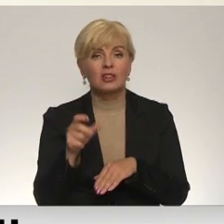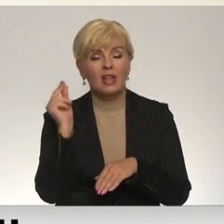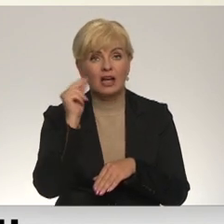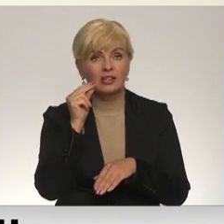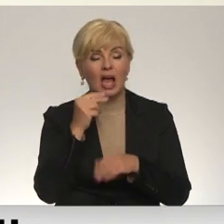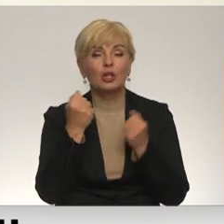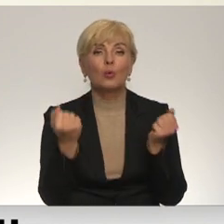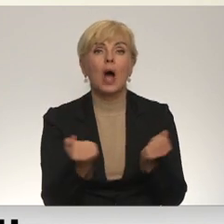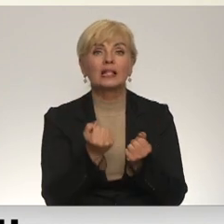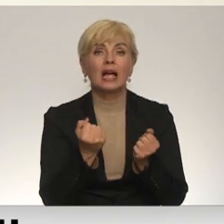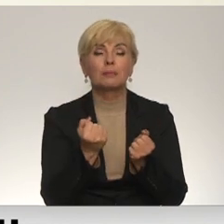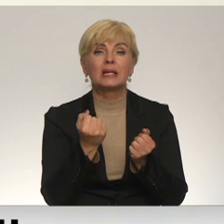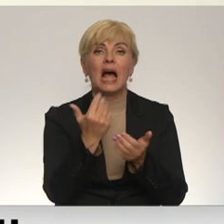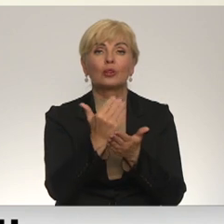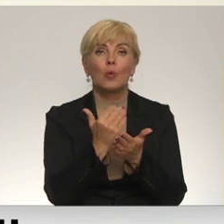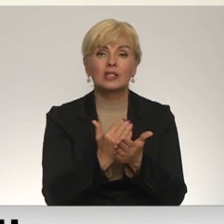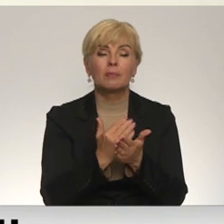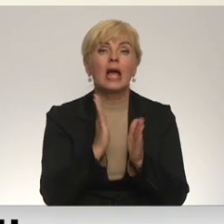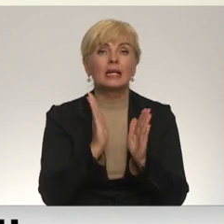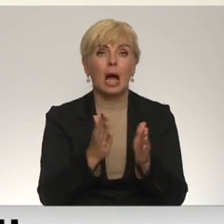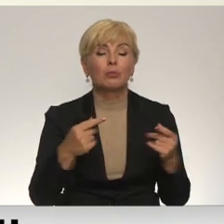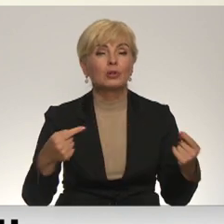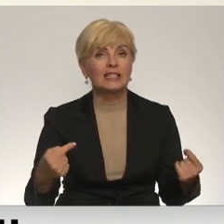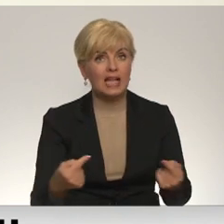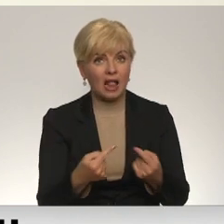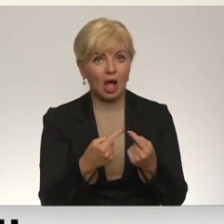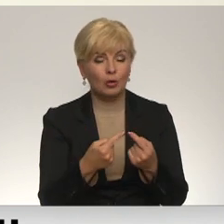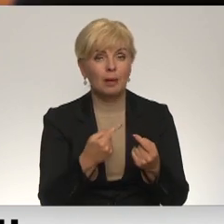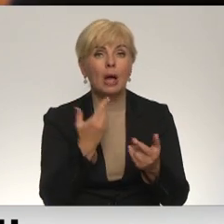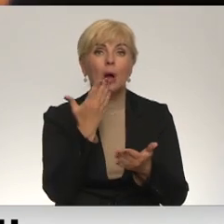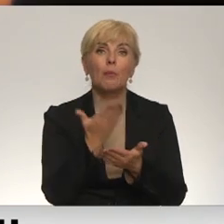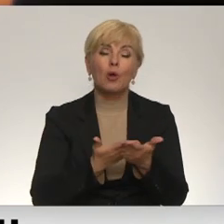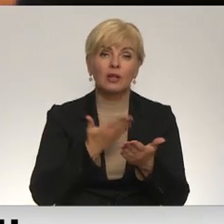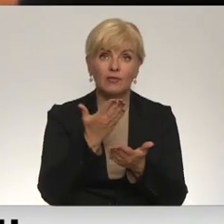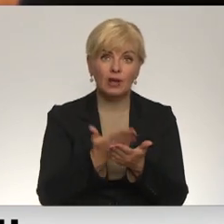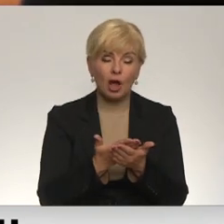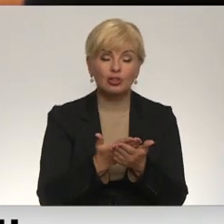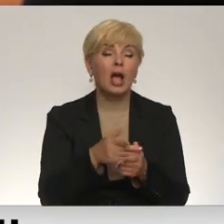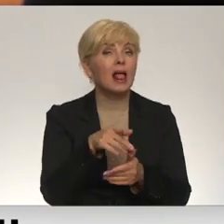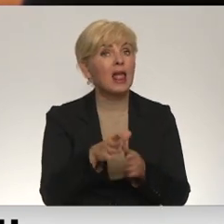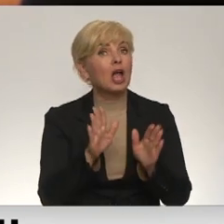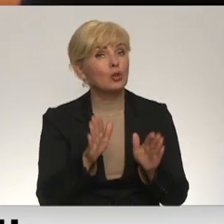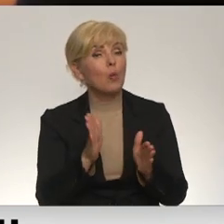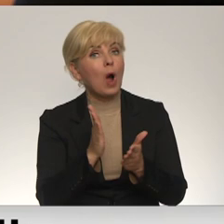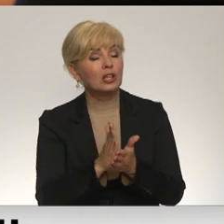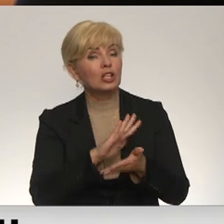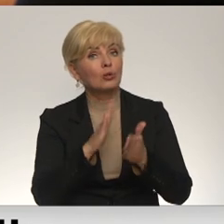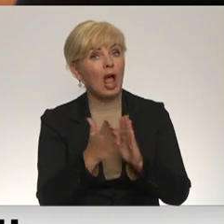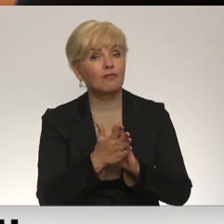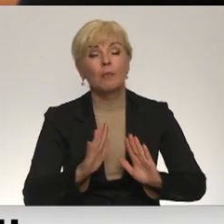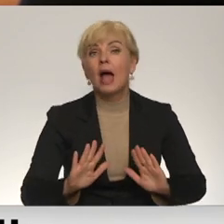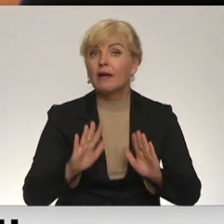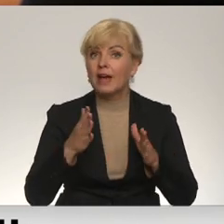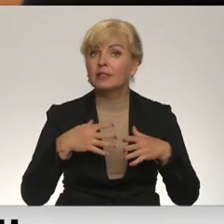nodarbinātības nosacījumiem ir jābūt salāgojamiem un arī motivējošiem. Lai tas notikt un reformu veiksmīgi